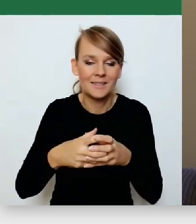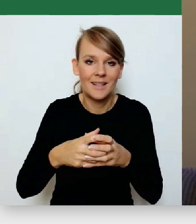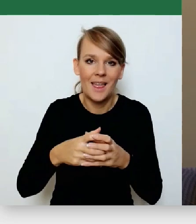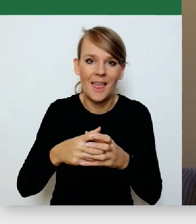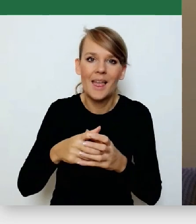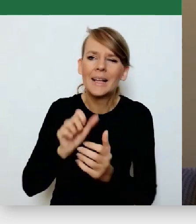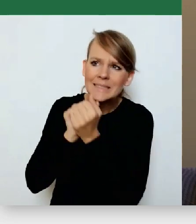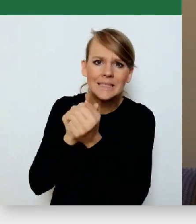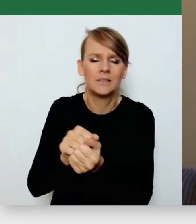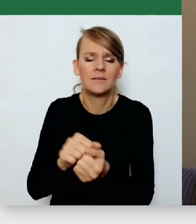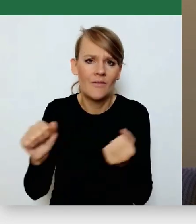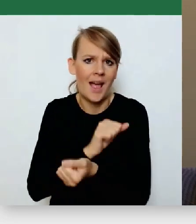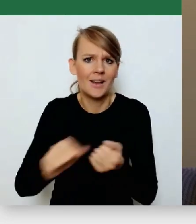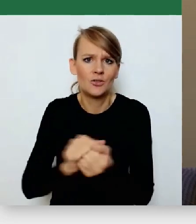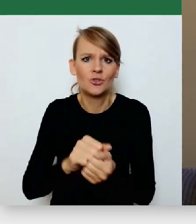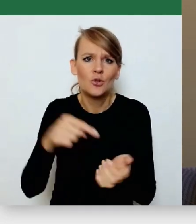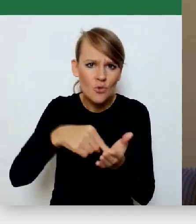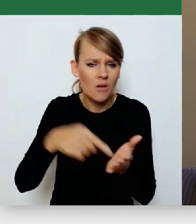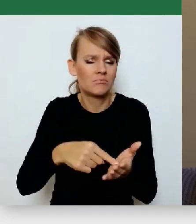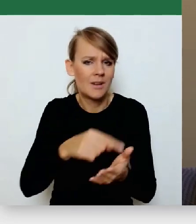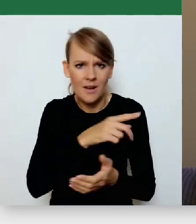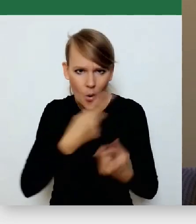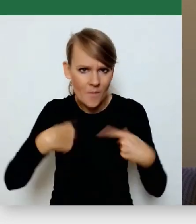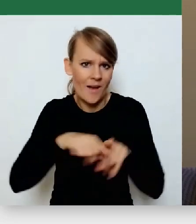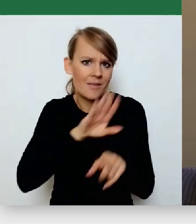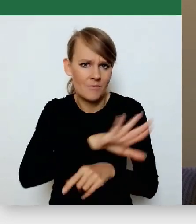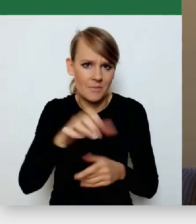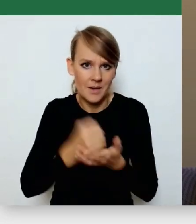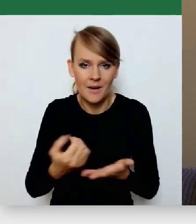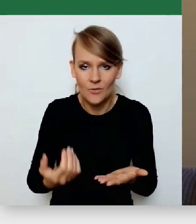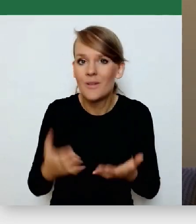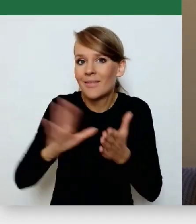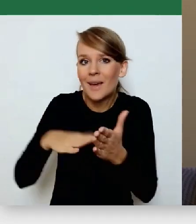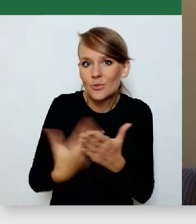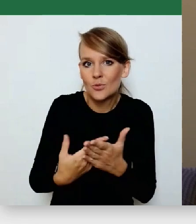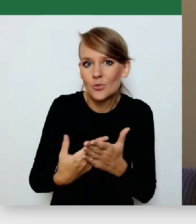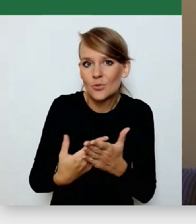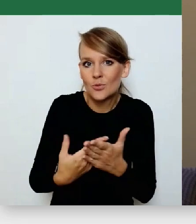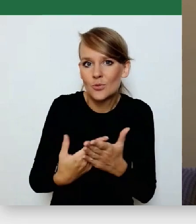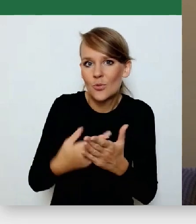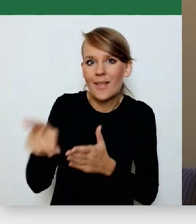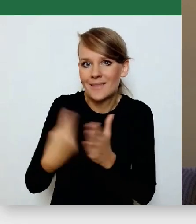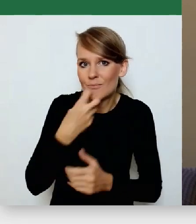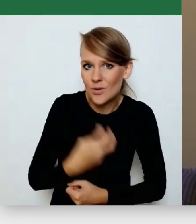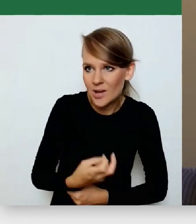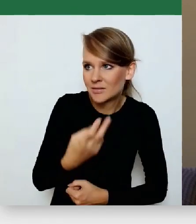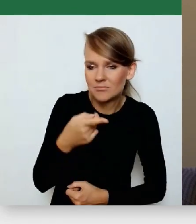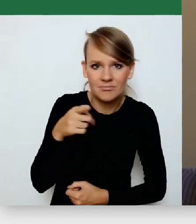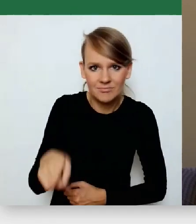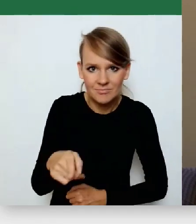obywatelom też należy, bo jeżeli patrzymy na cenę energii elektrycznej, to marża wzrosła